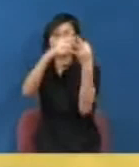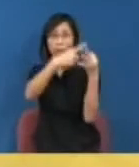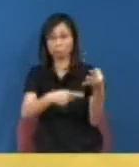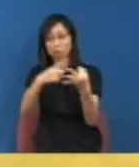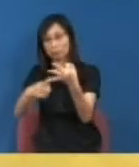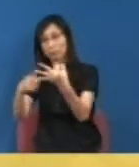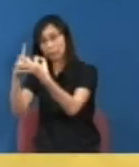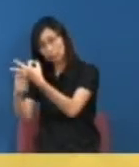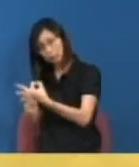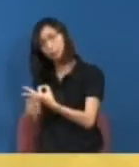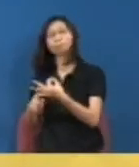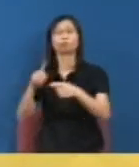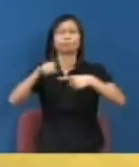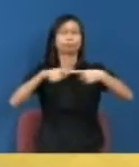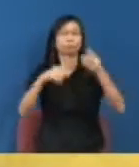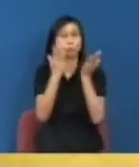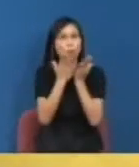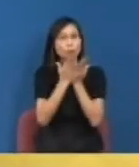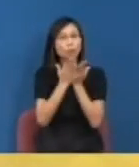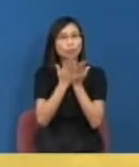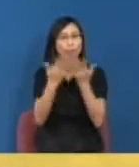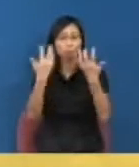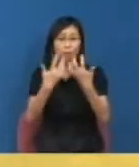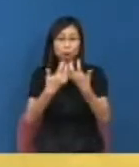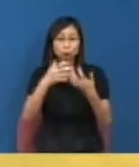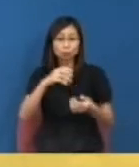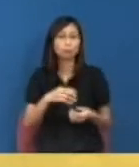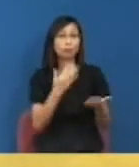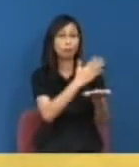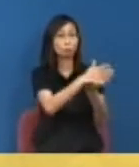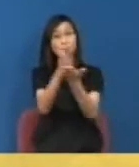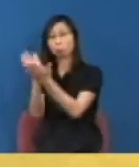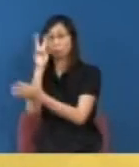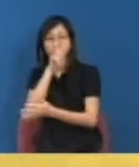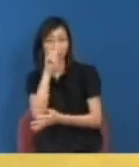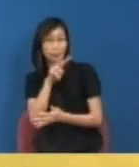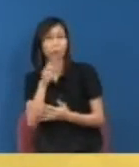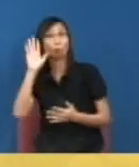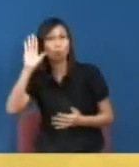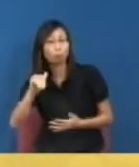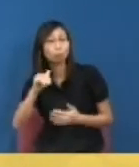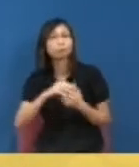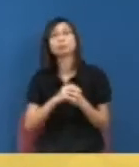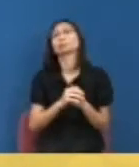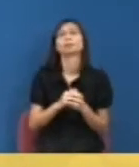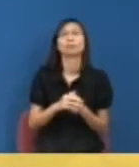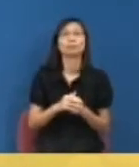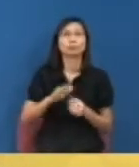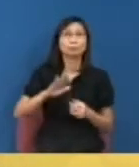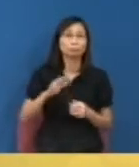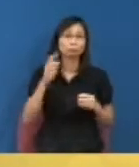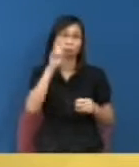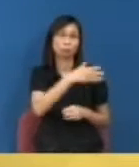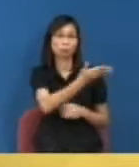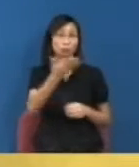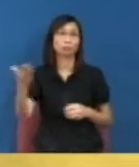陳晨騰的大學他條數是公開的校友看看我捐了多少錢究竟有甚麼厲害的關係等等大家透